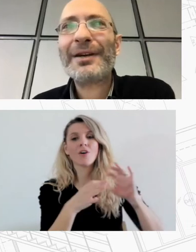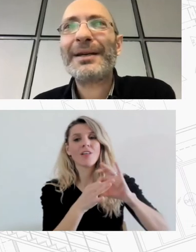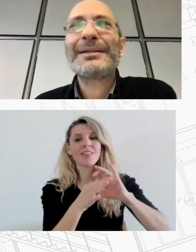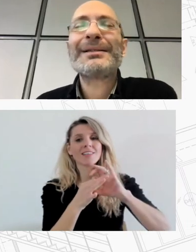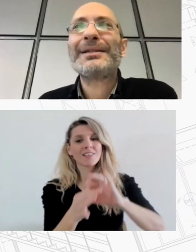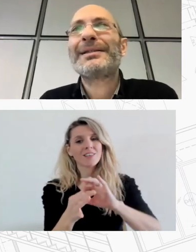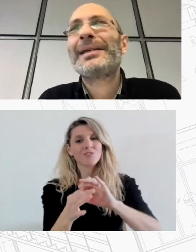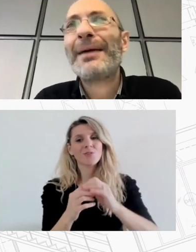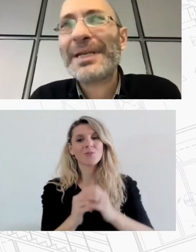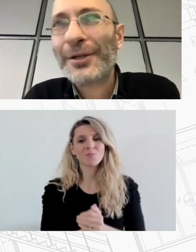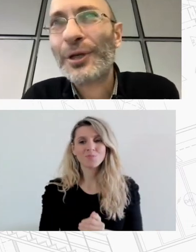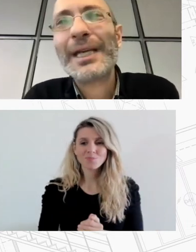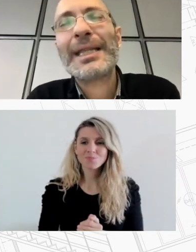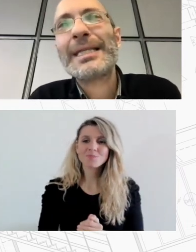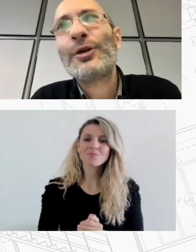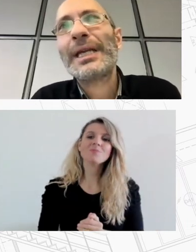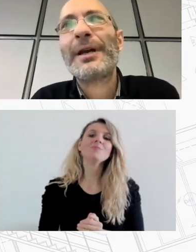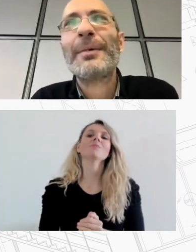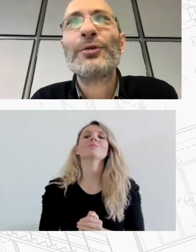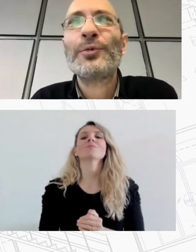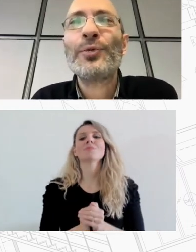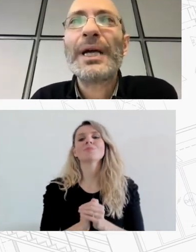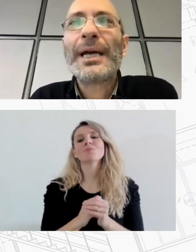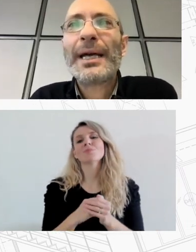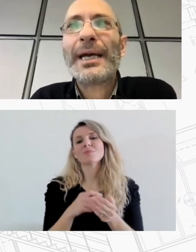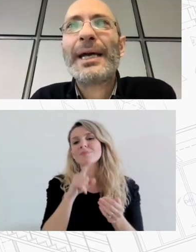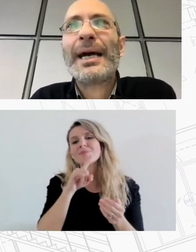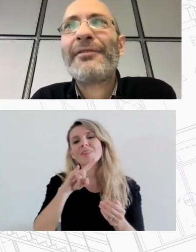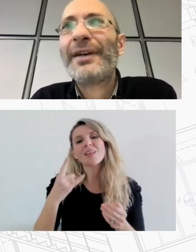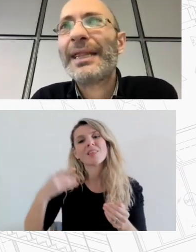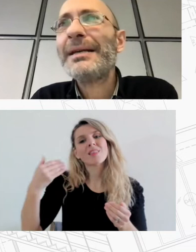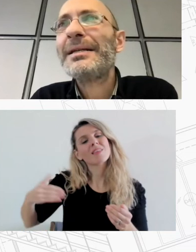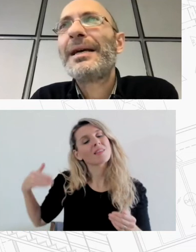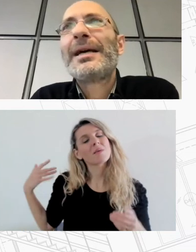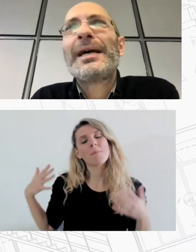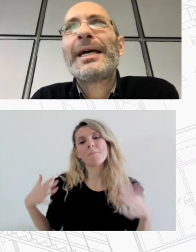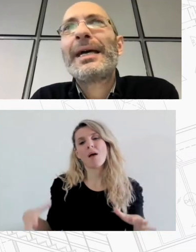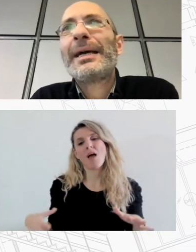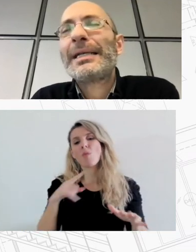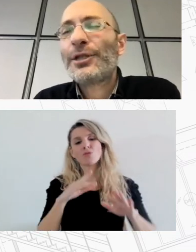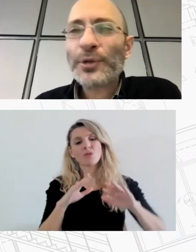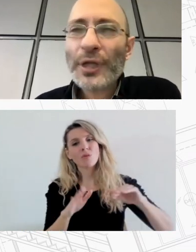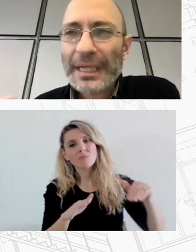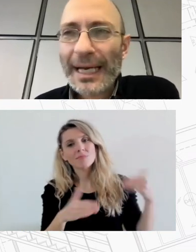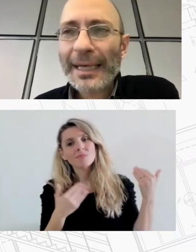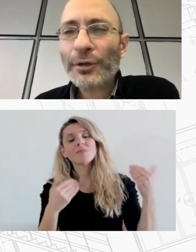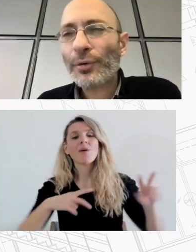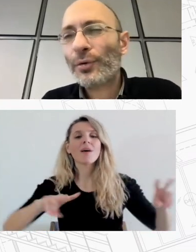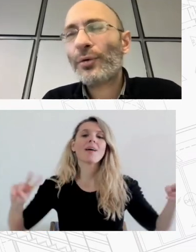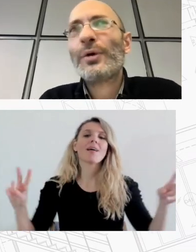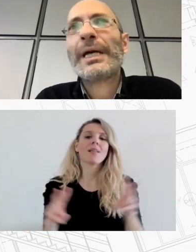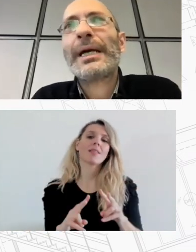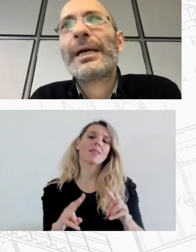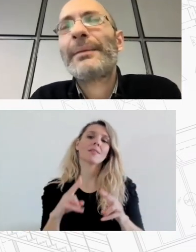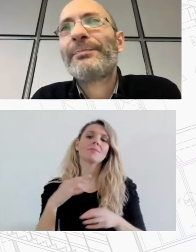επαναλάβαινε τη δικιά μας εκδοχή για τη Θεσσαλονίκη πραγμάτων που αναφέρθηκαν Συνοψίζοντας λιγάκι το